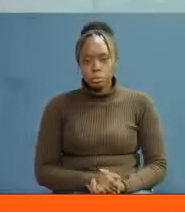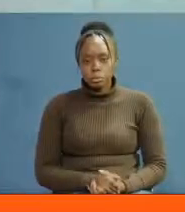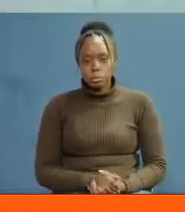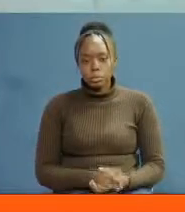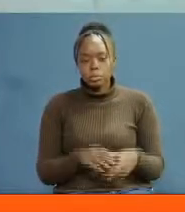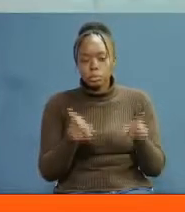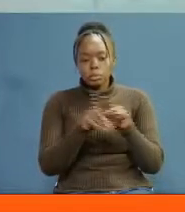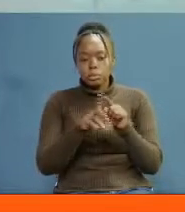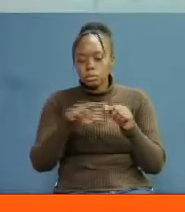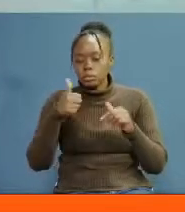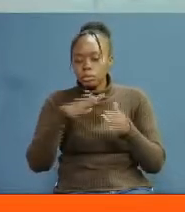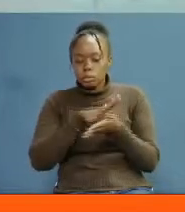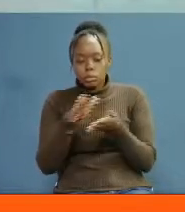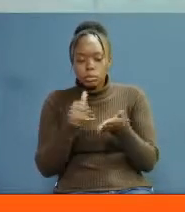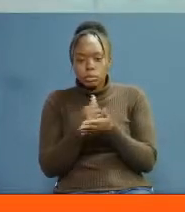Kwangineko, Rais Uhuru Kenyata alianza